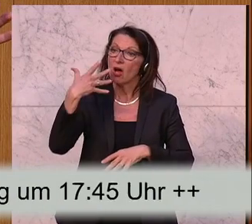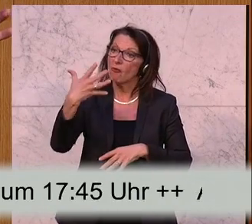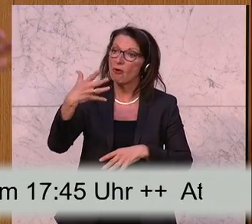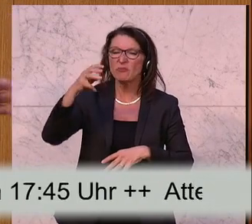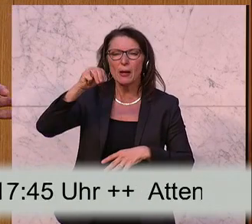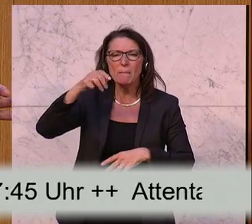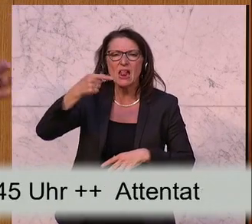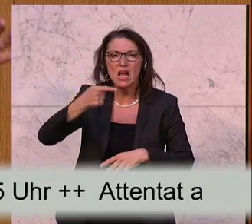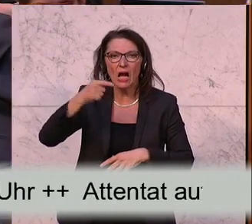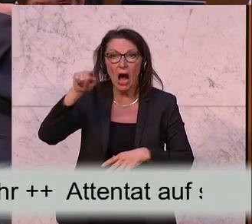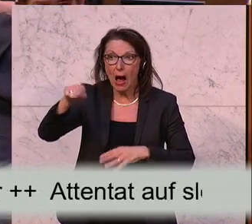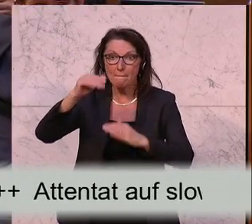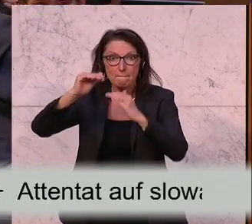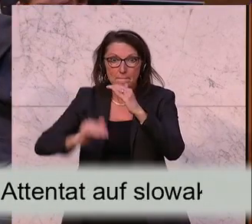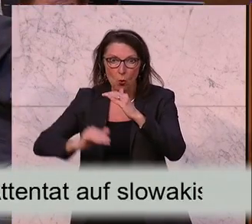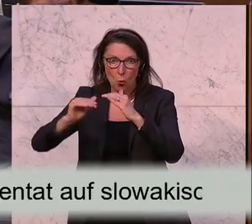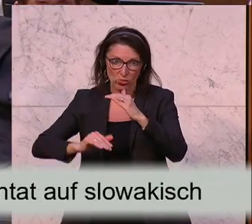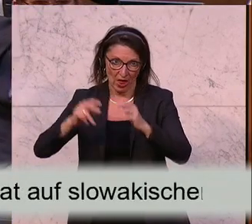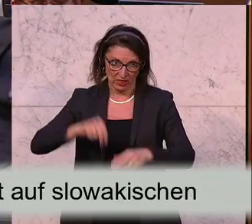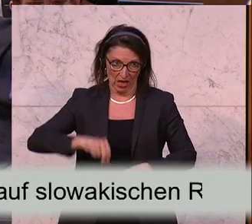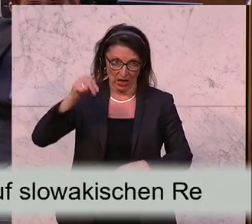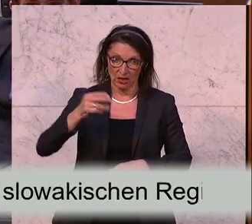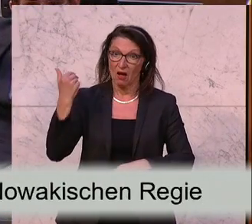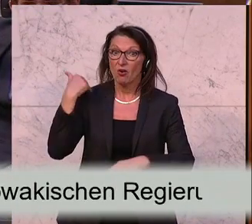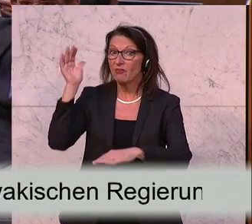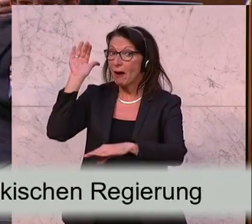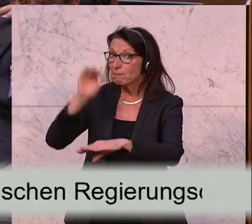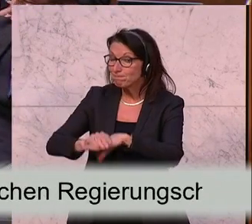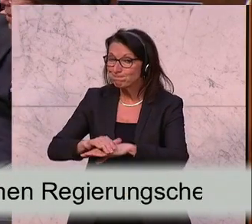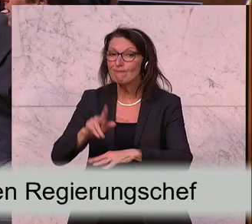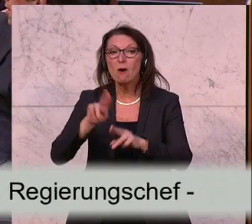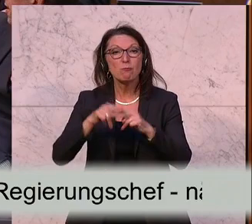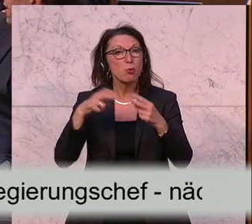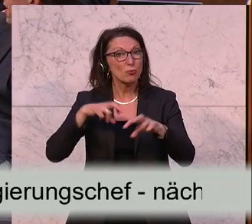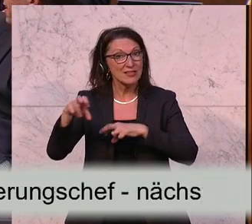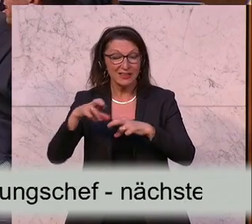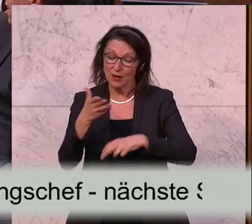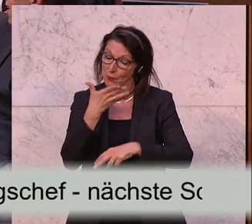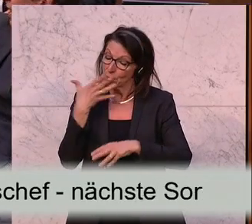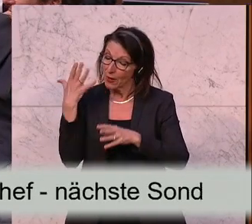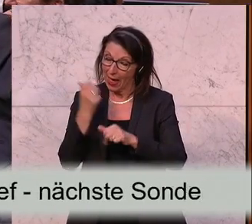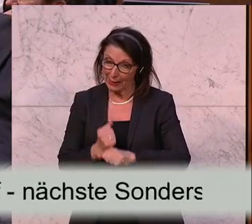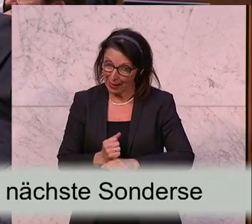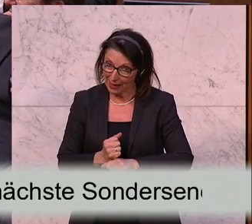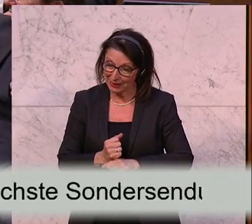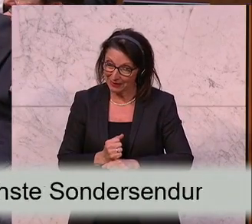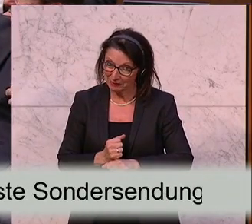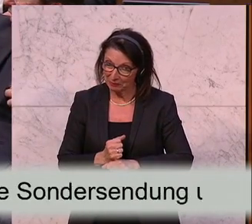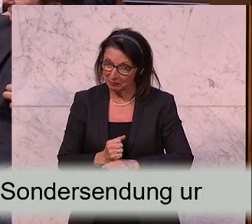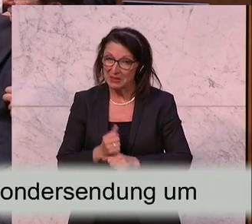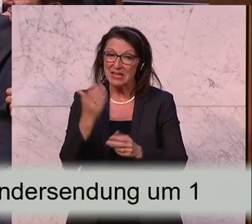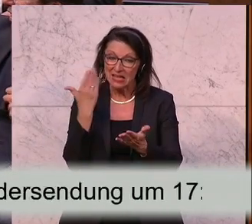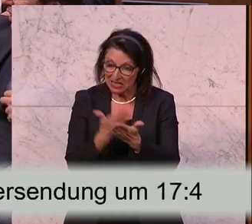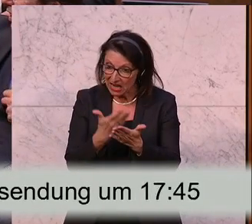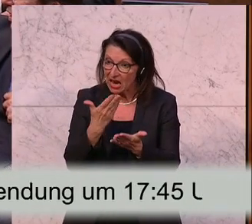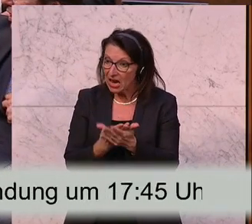zu beseitigen hat. Das wurde festgestellt, dass es nicht von der Bundesregierung auch eingehalten wurde. Und somit